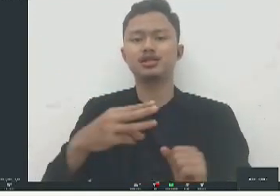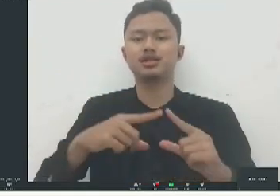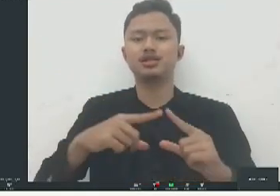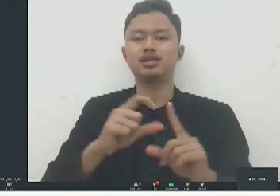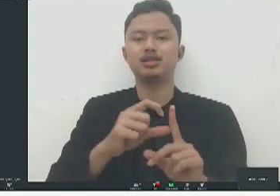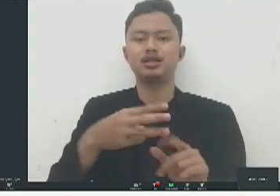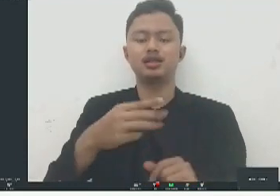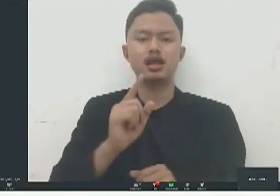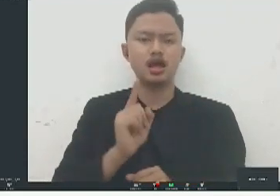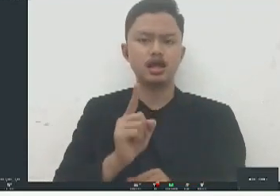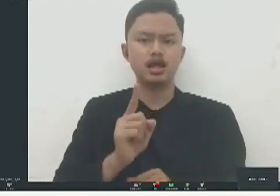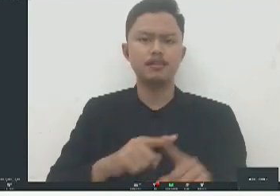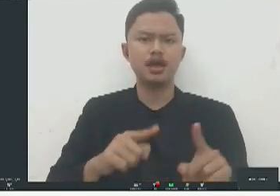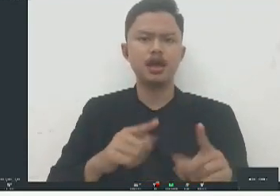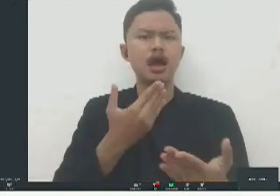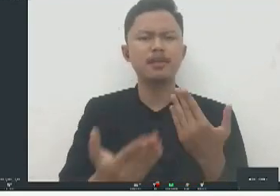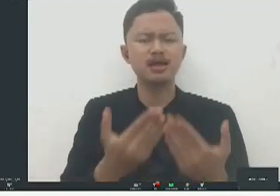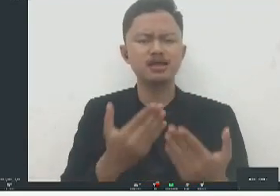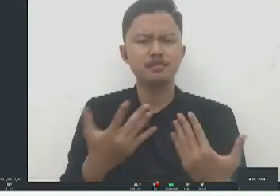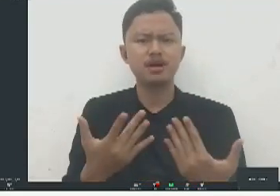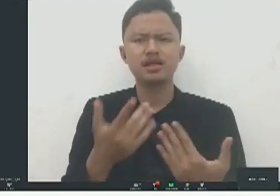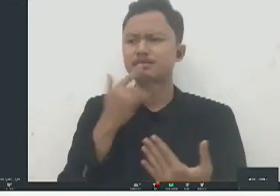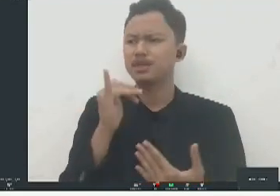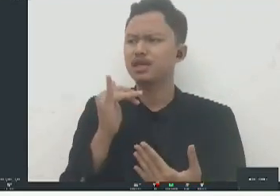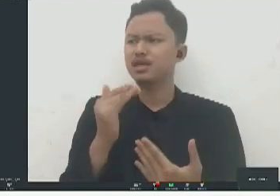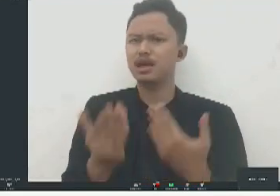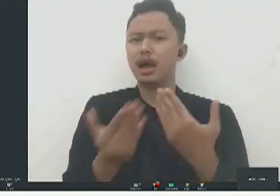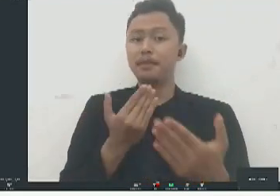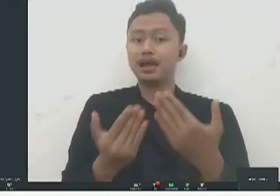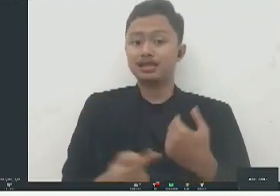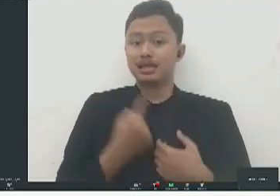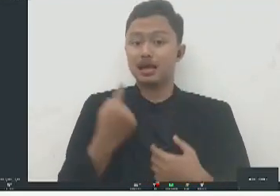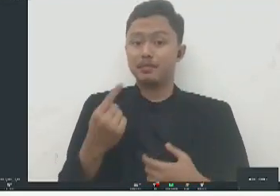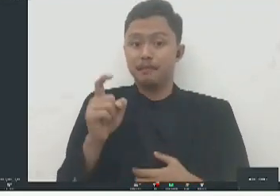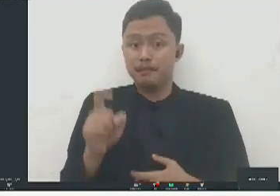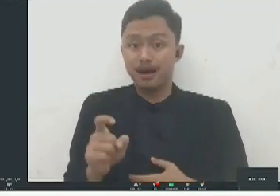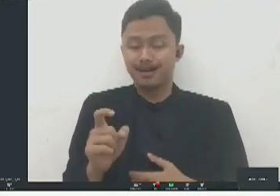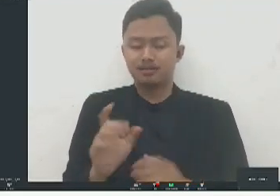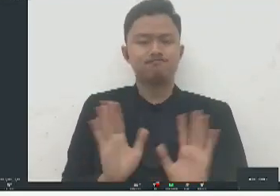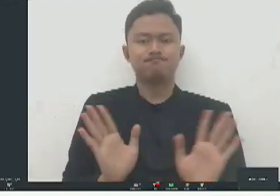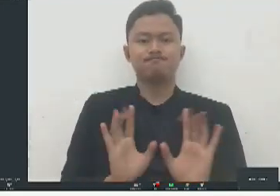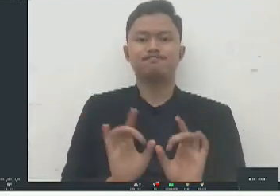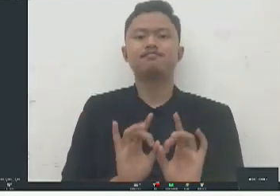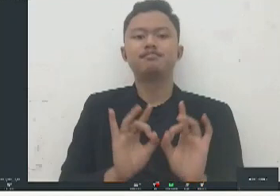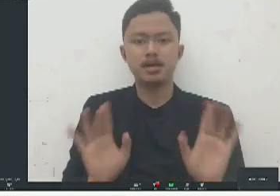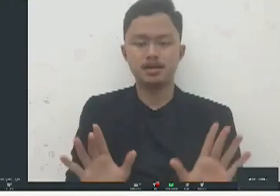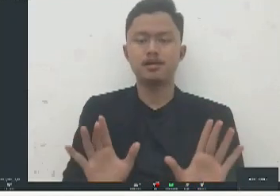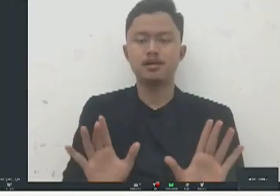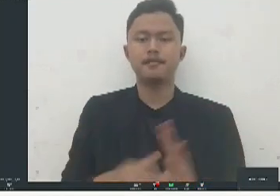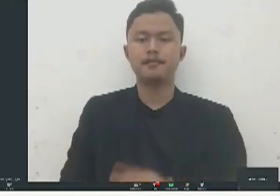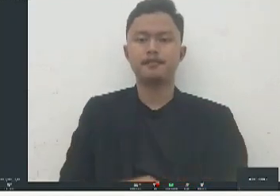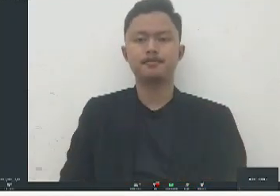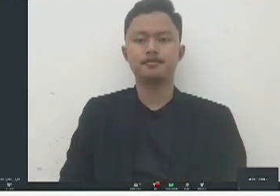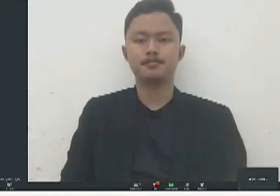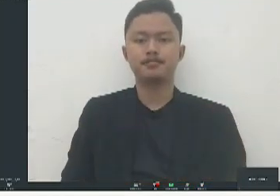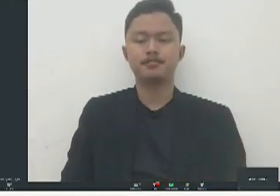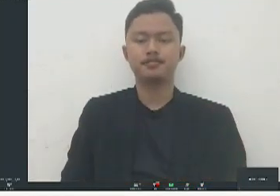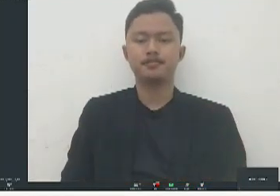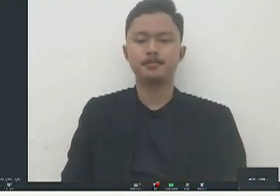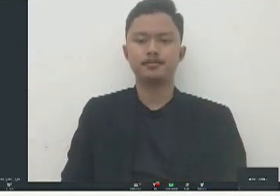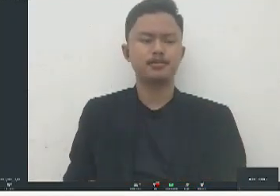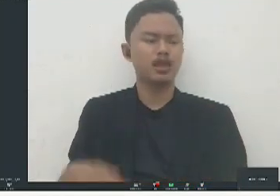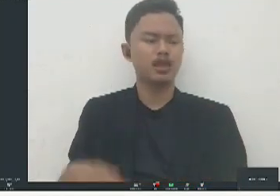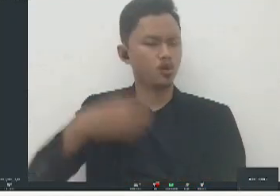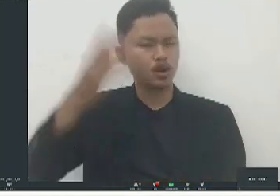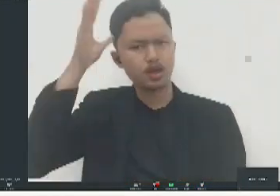bentuk aplikasi itu tidak seperti aplikasi yang biasa teman-teman tutunan netra pakai di komputernya gitu ya jadi saya kurang tahu juga